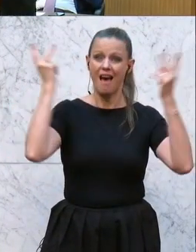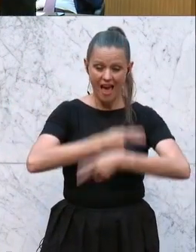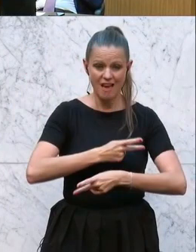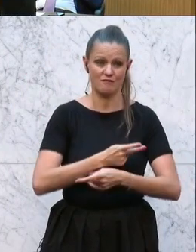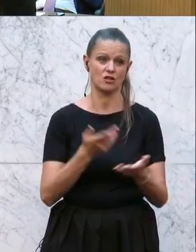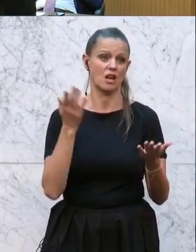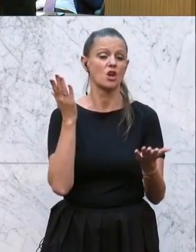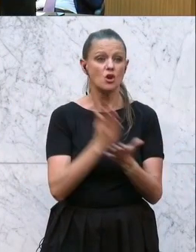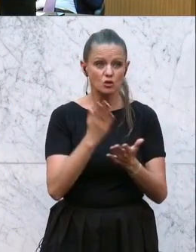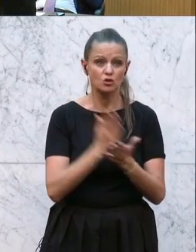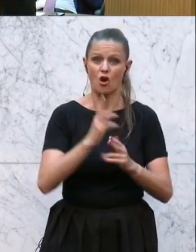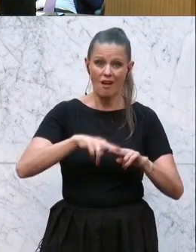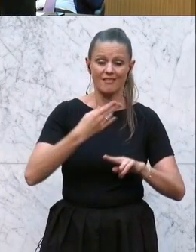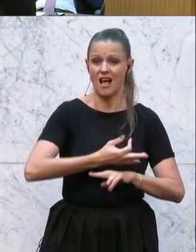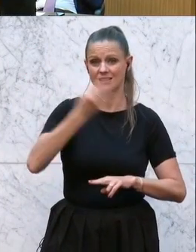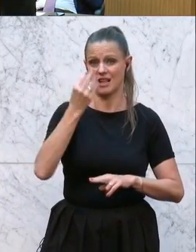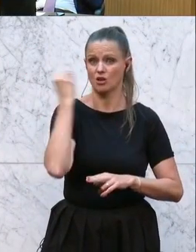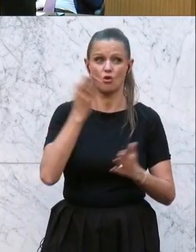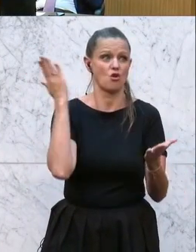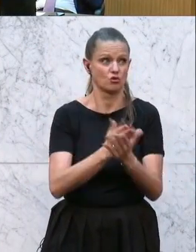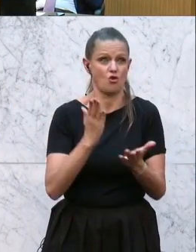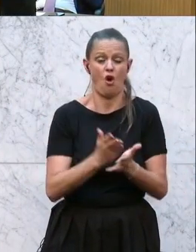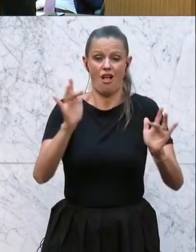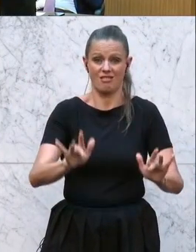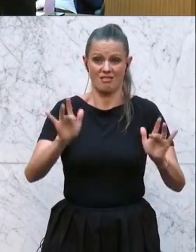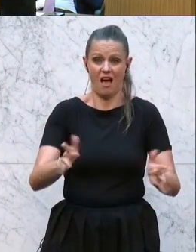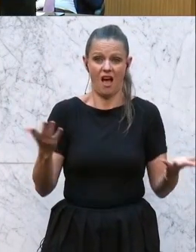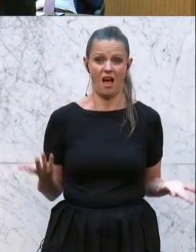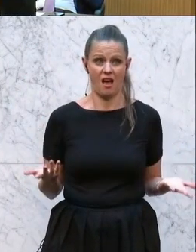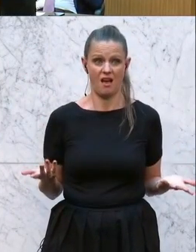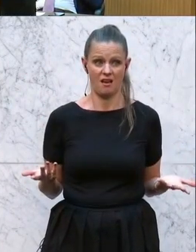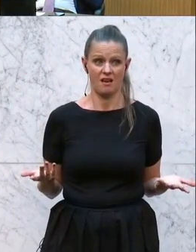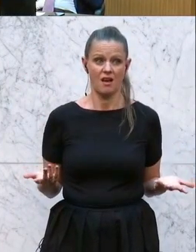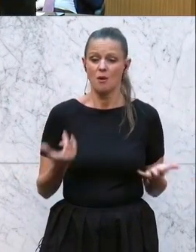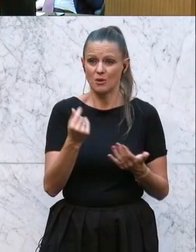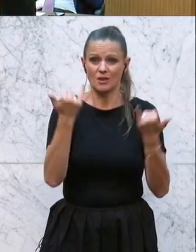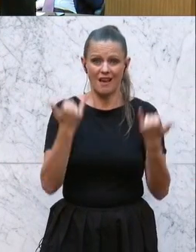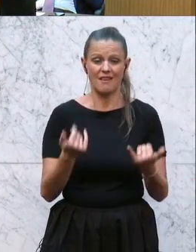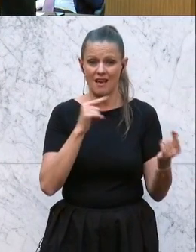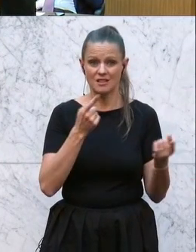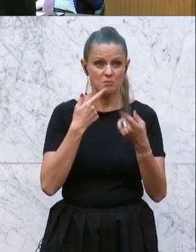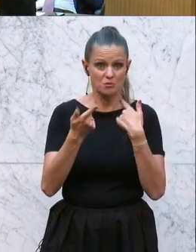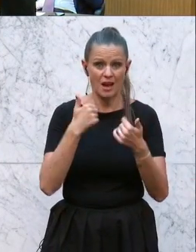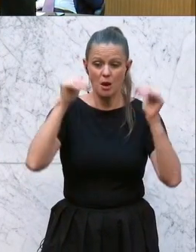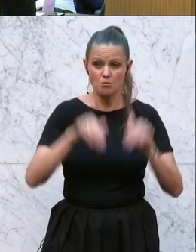hätten wir diese verschränkten Ganztagsschulen bereits. Dann müssen wir jetzt nicht darüber reden, Frau Kollegin.